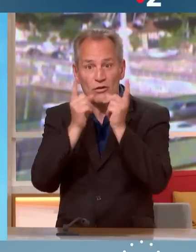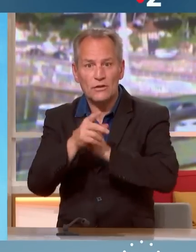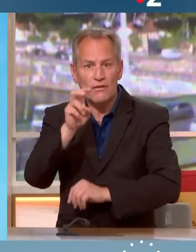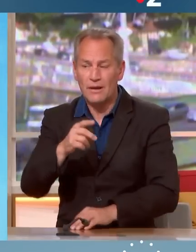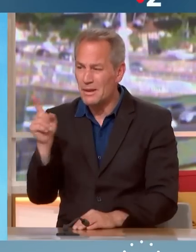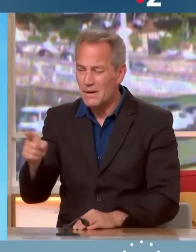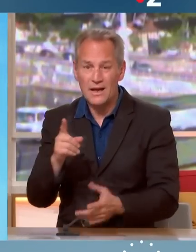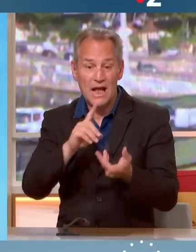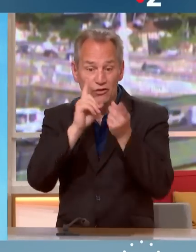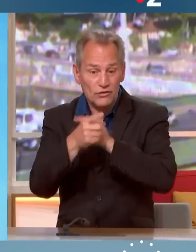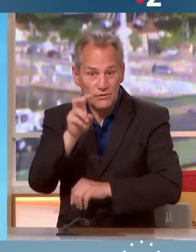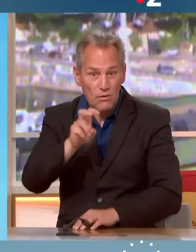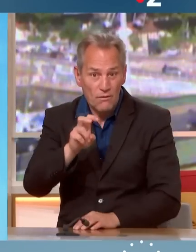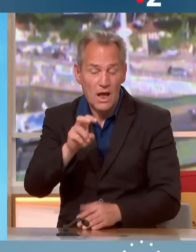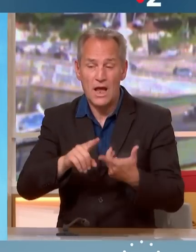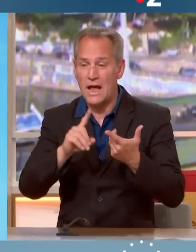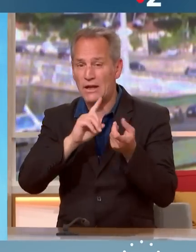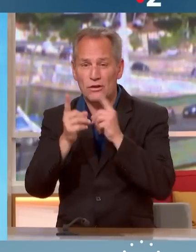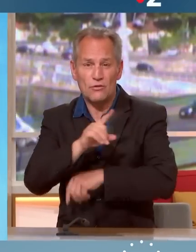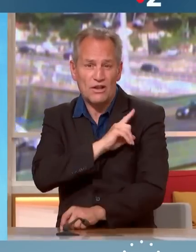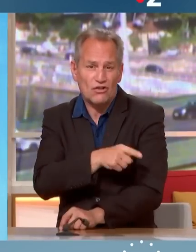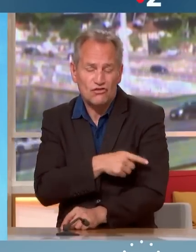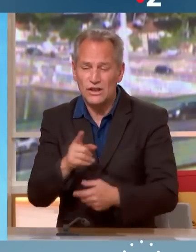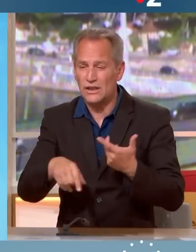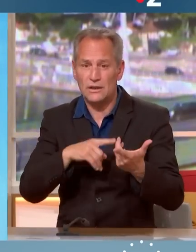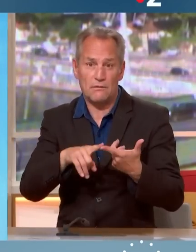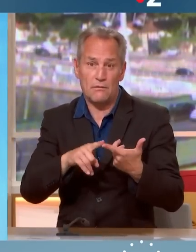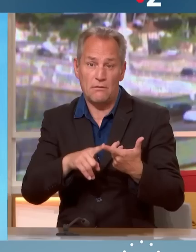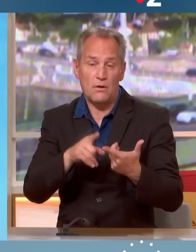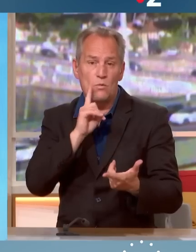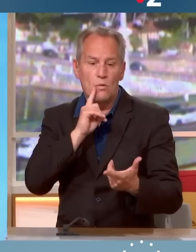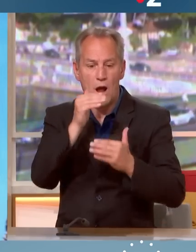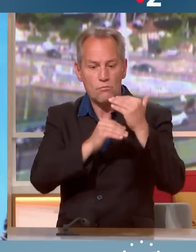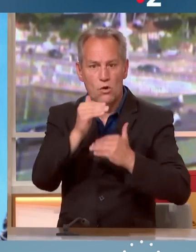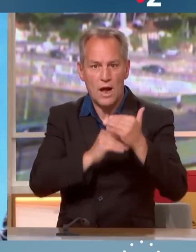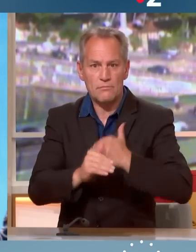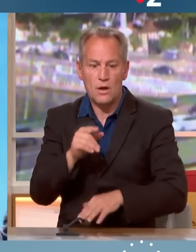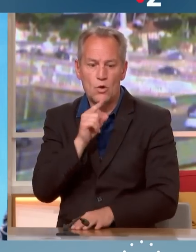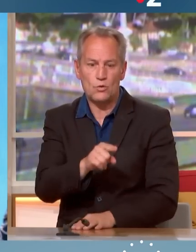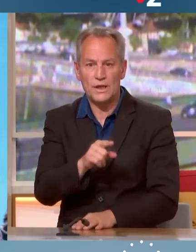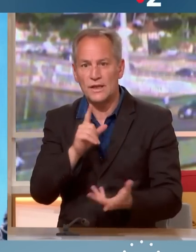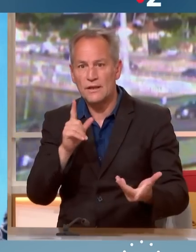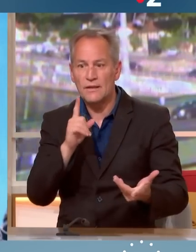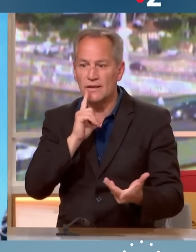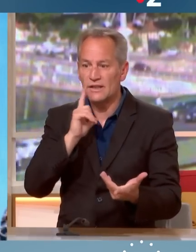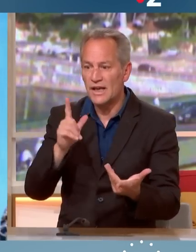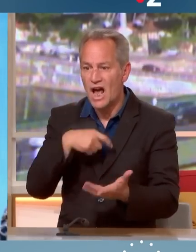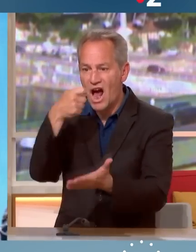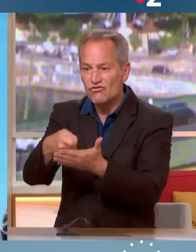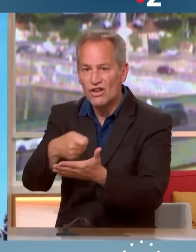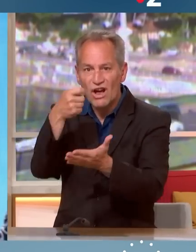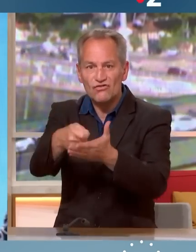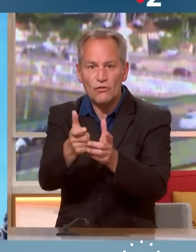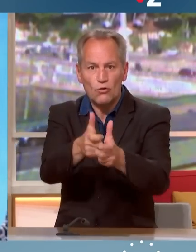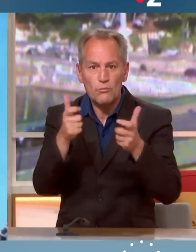surtout, sur la transition énergétique, je rappelle que le programme consiste à racheter les énergéticiens. Mais ça ne fait pas